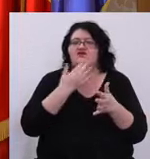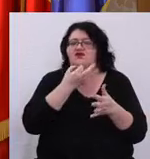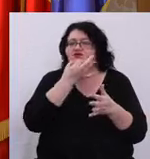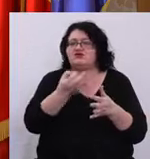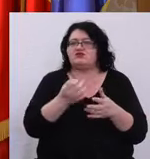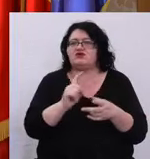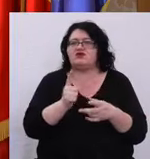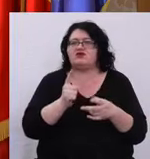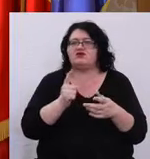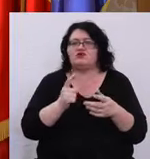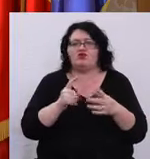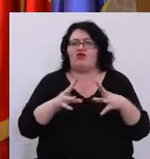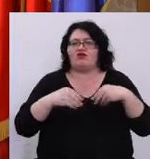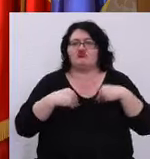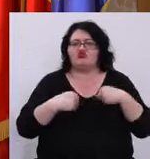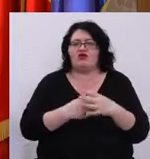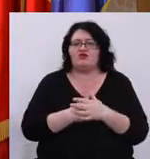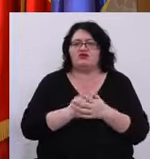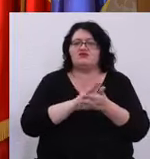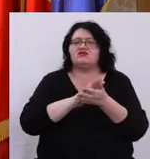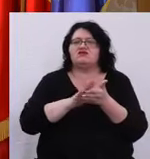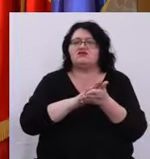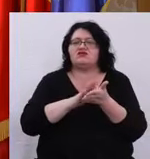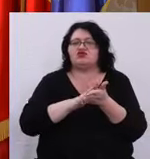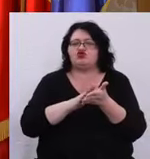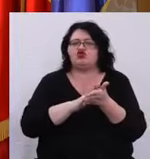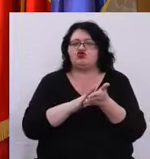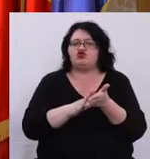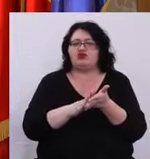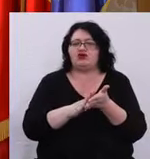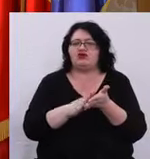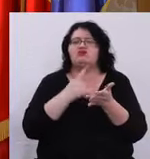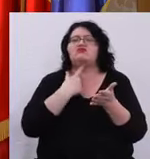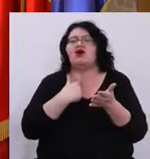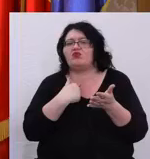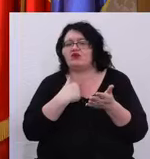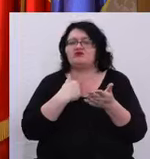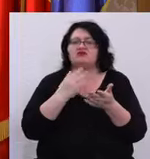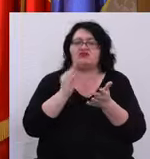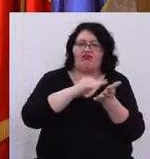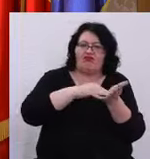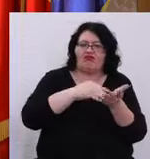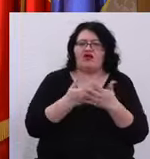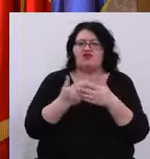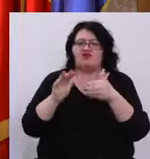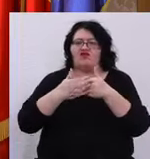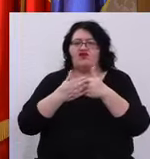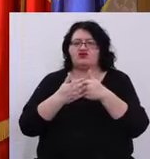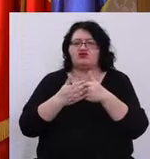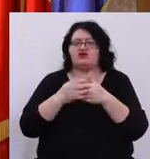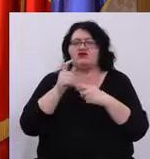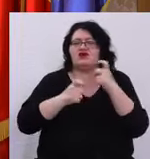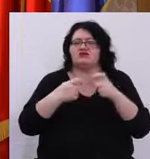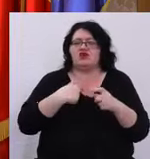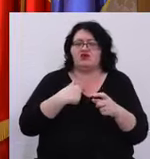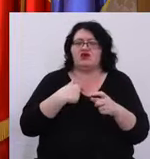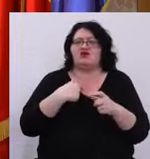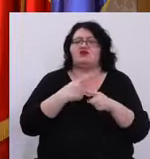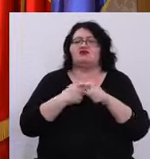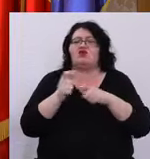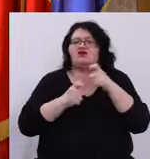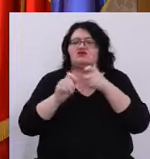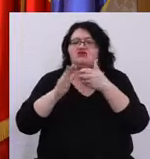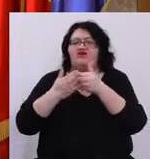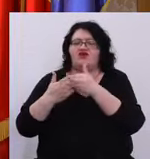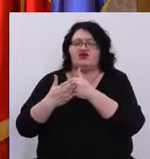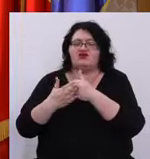spun Că nu voi tolera niciun fel de amenințări Nici la adresa mea, nici la adresa